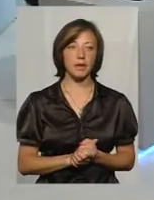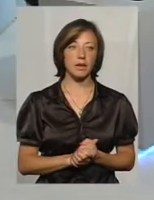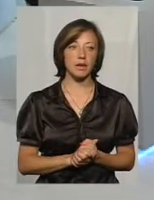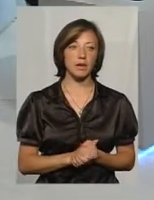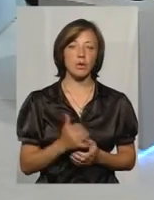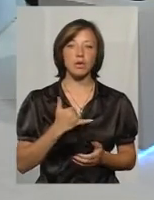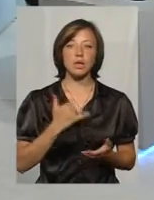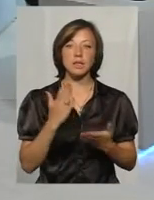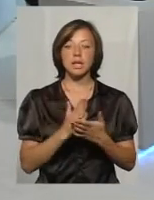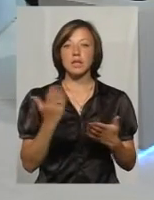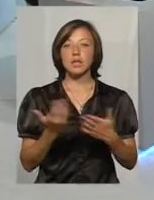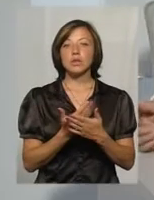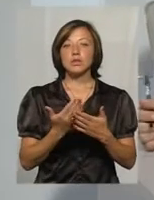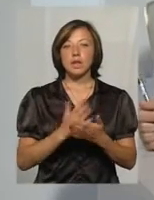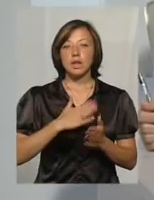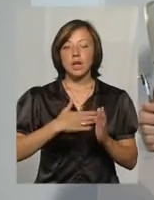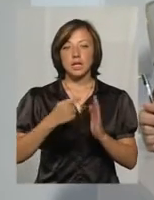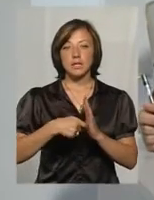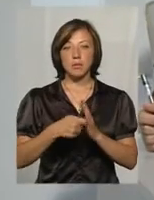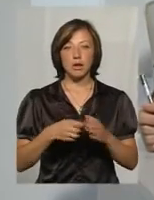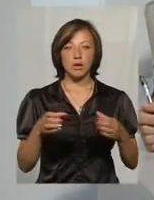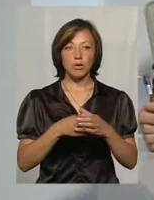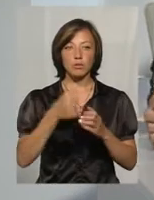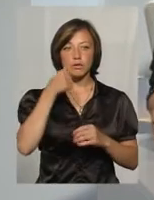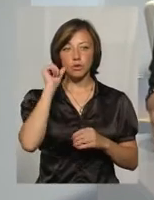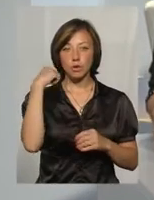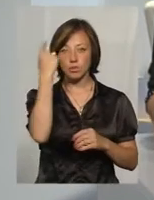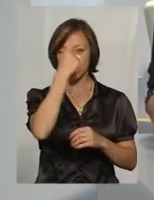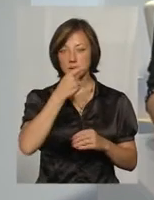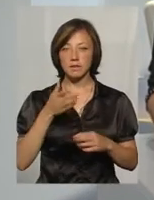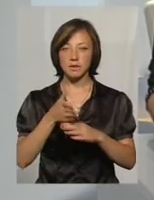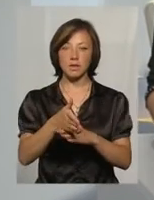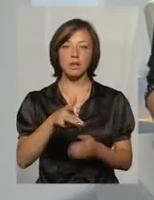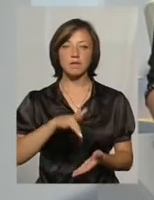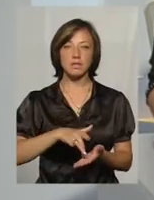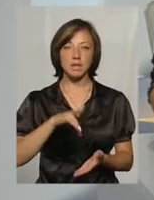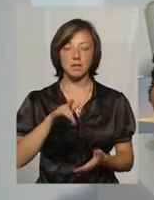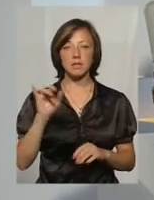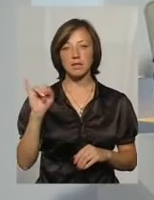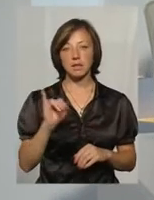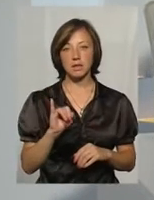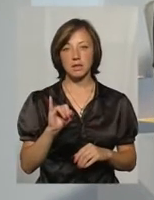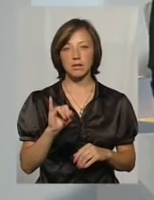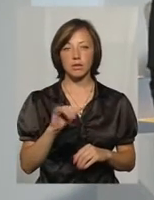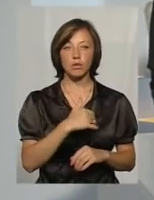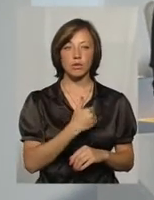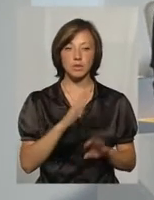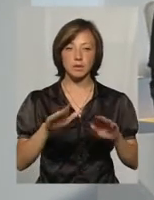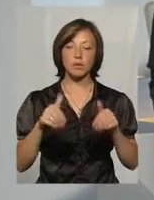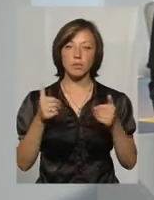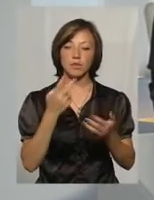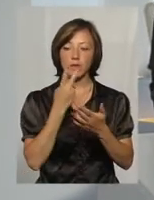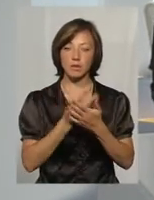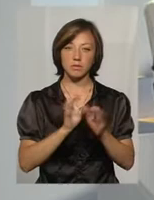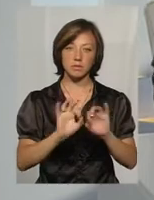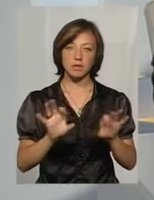нас є сюжет. Наша знімальна група вчора особисто завітала в центр. І хочемо запропонувати